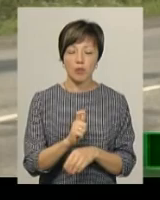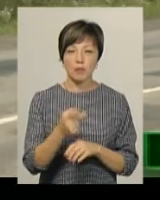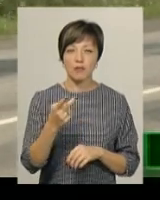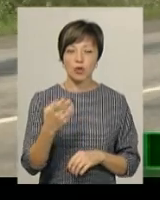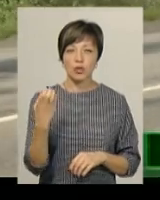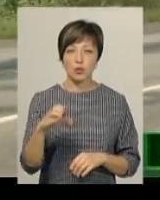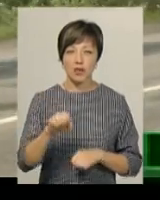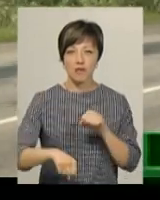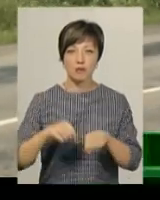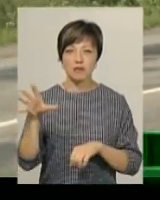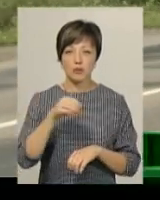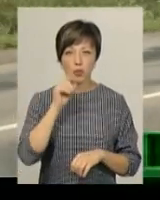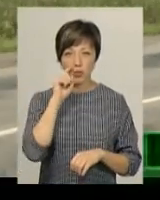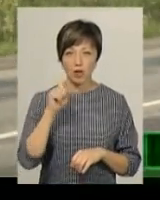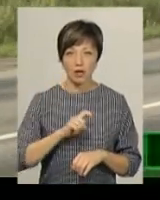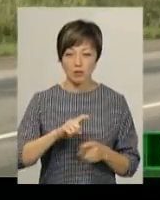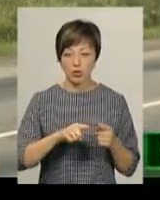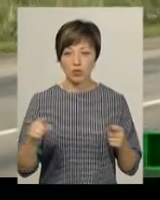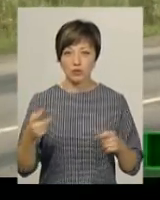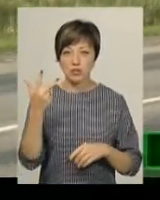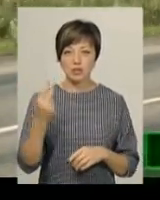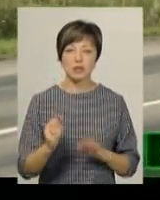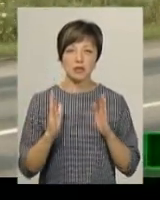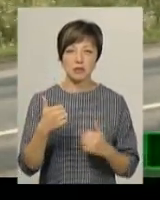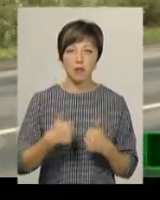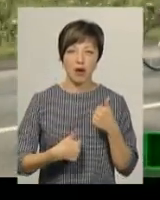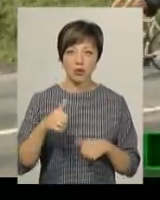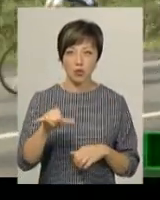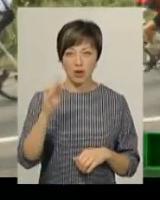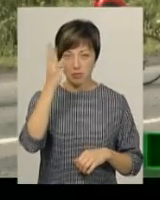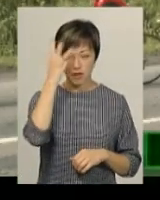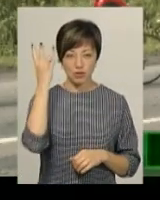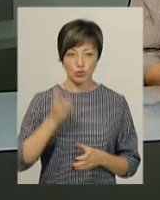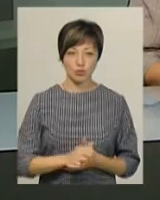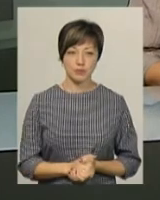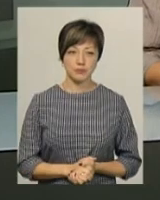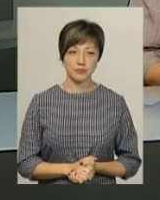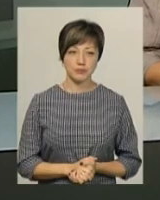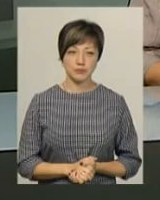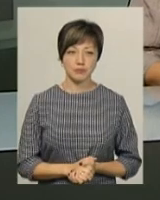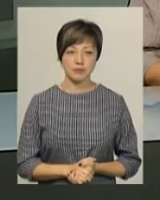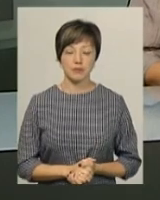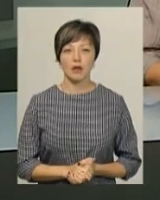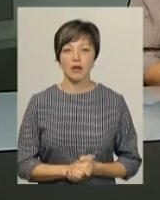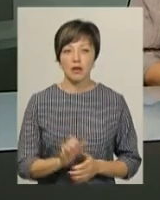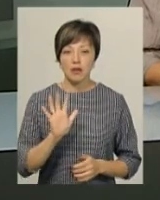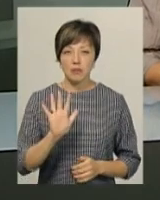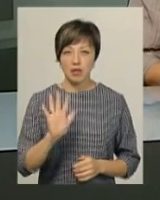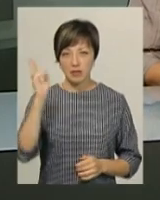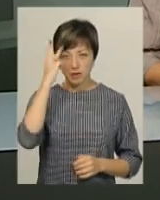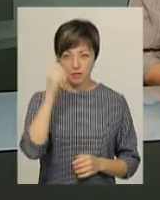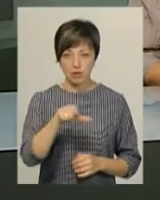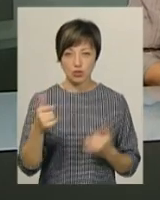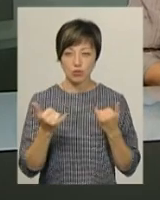сотні велосипедистів зі всієї України упродовж трьох днів змагатимуться у Хмельницькому. У п'яти хмельничан